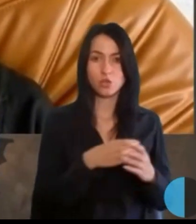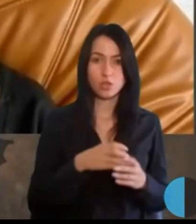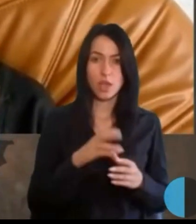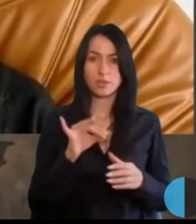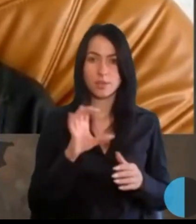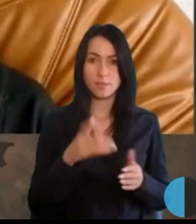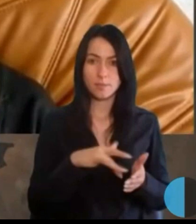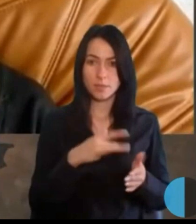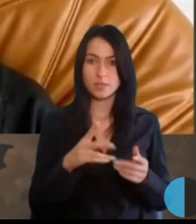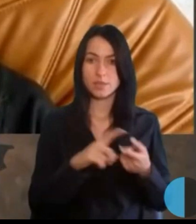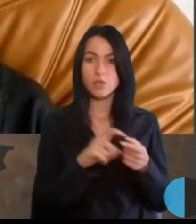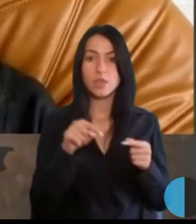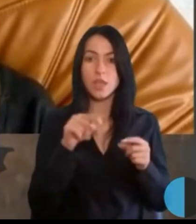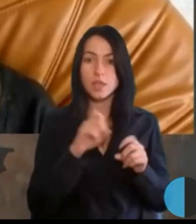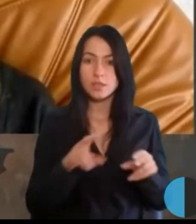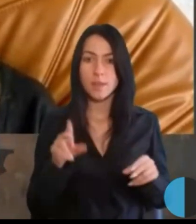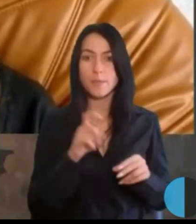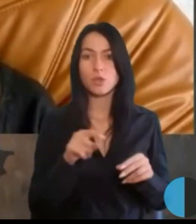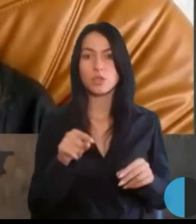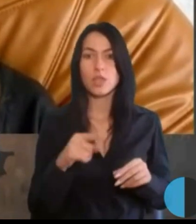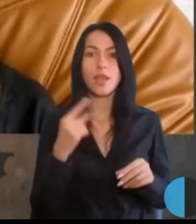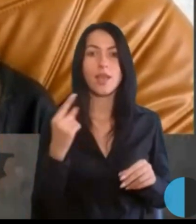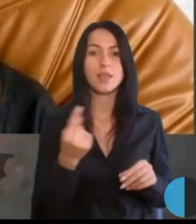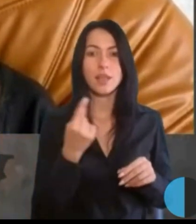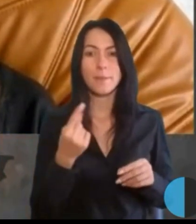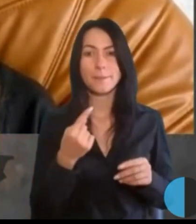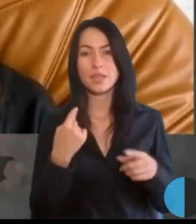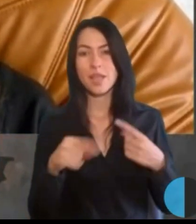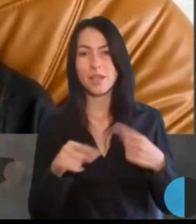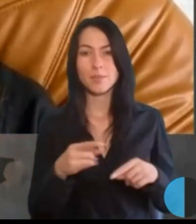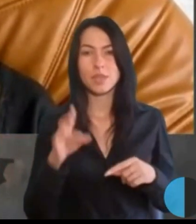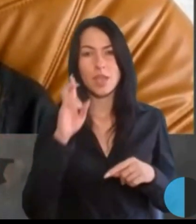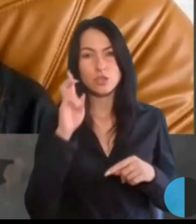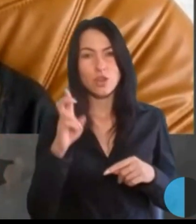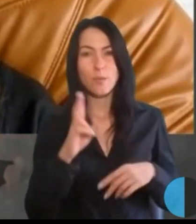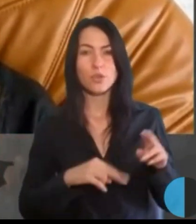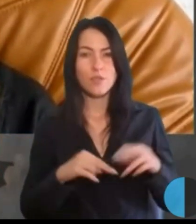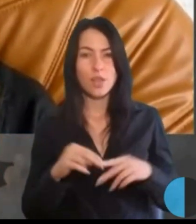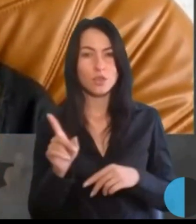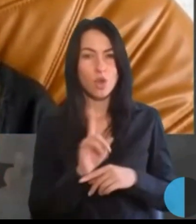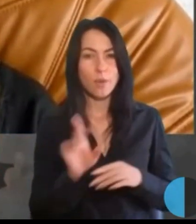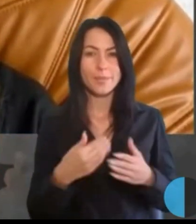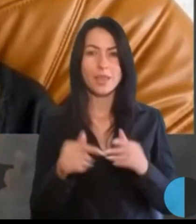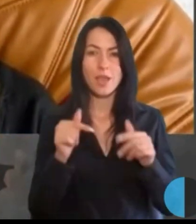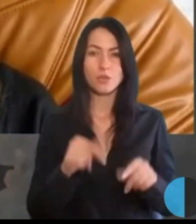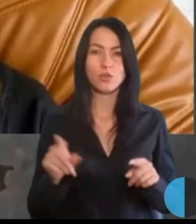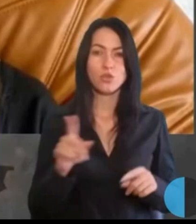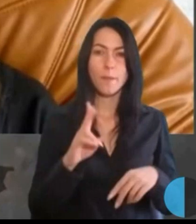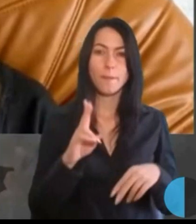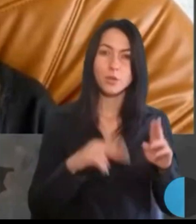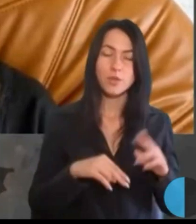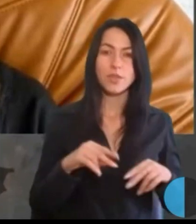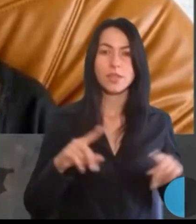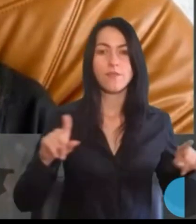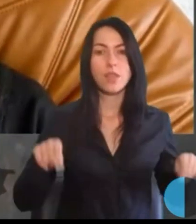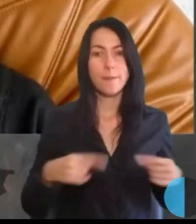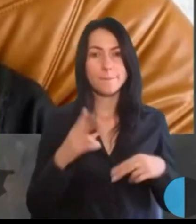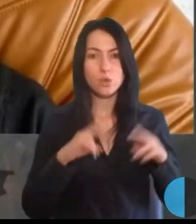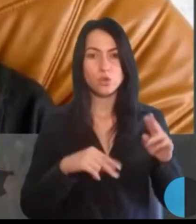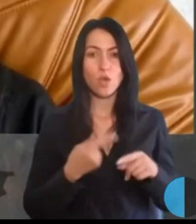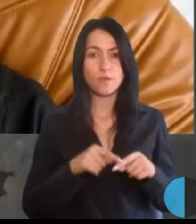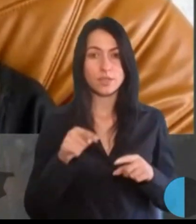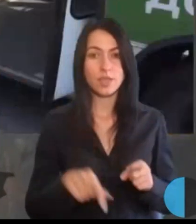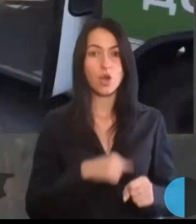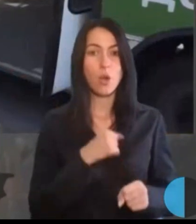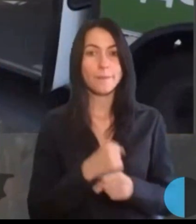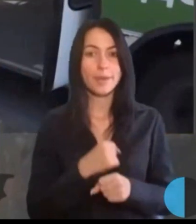стосовно зміння деяких державних будівельних норм для того, щоб в будівництві, відбудові це робилося краще.